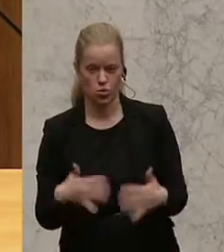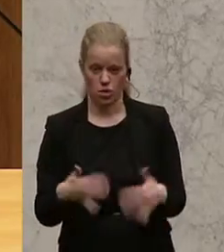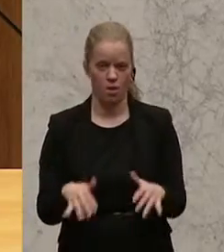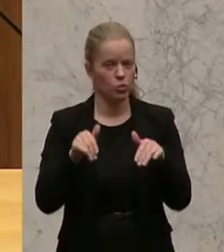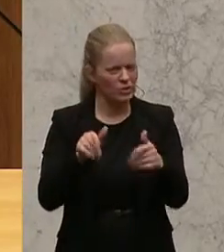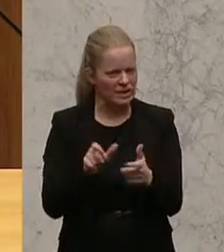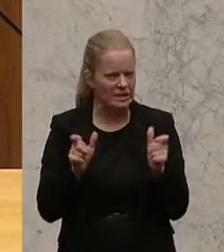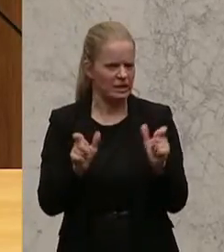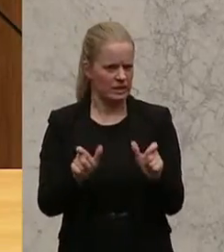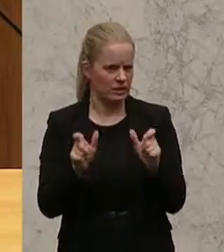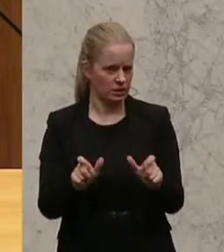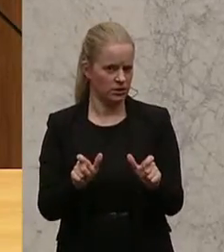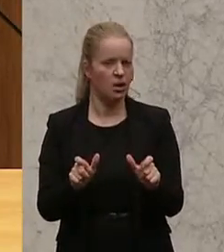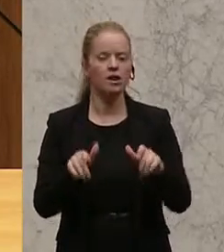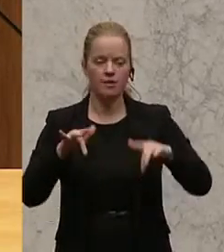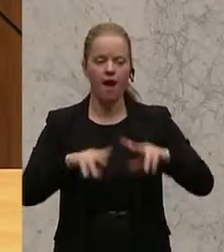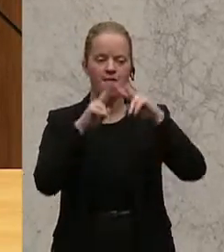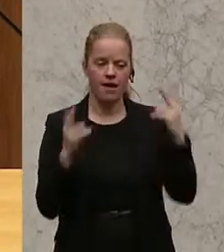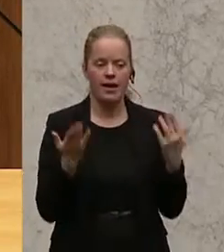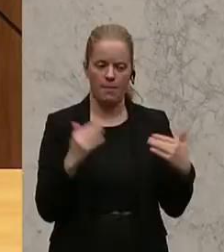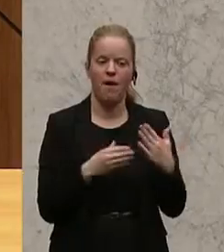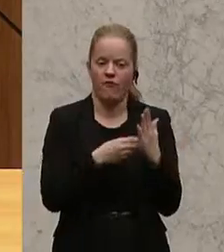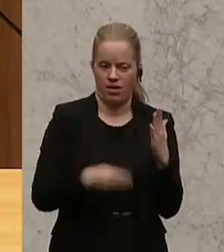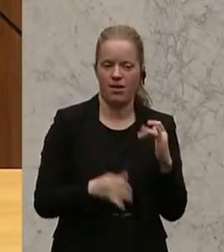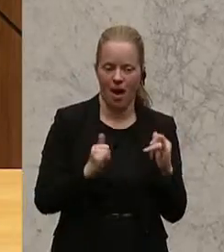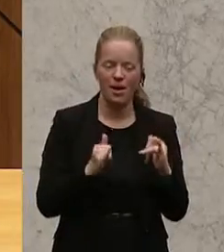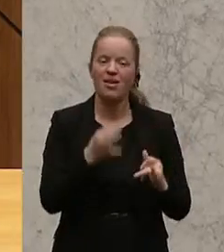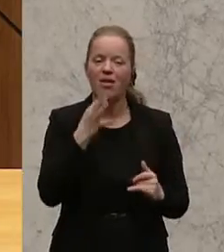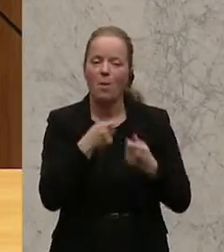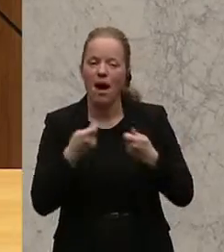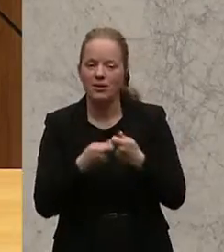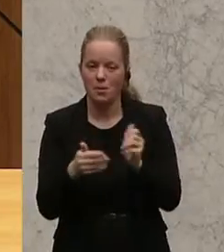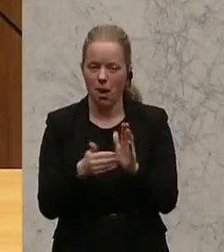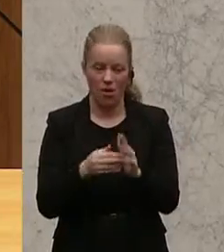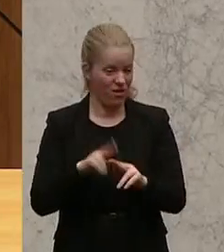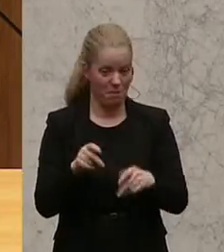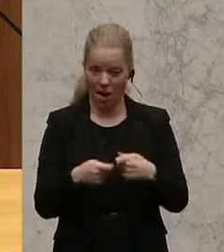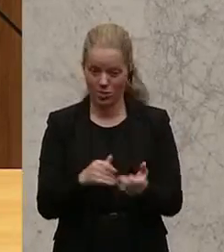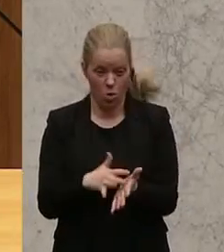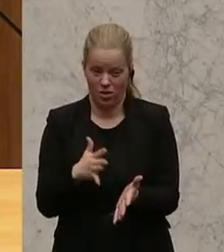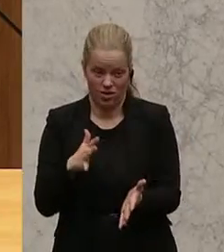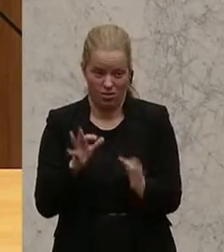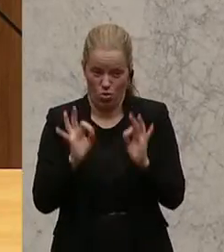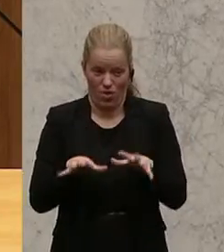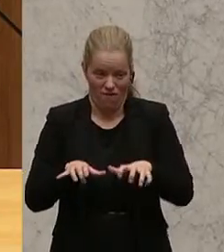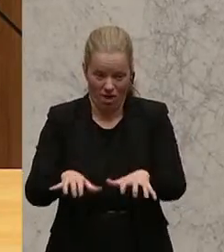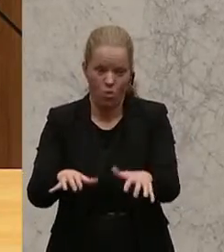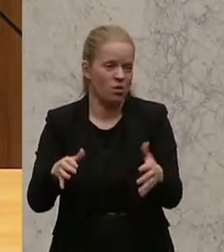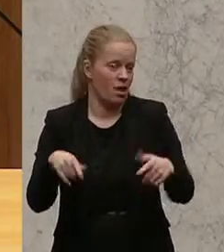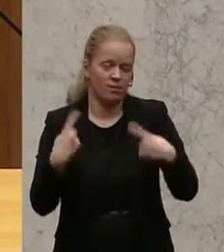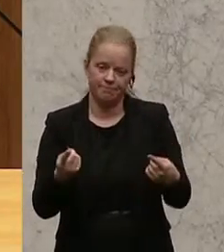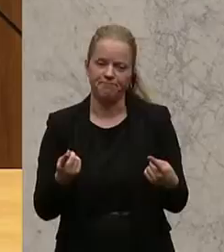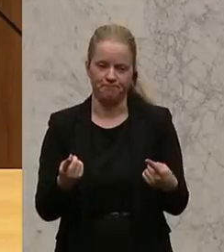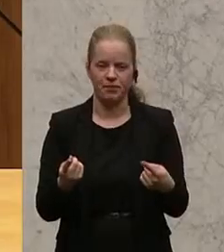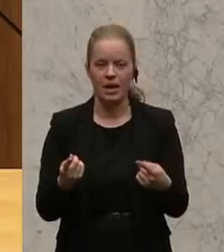verhindern. Dafür gibt es den Weltklimavertrag, aber dafür braucht es auch genaue Maßnahmen. Und solange diese Maßnahmen tatsächlich greifen, wird es Klimaflüchtlinge geben. Und diese